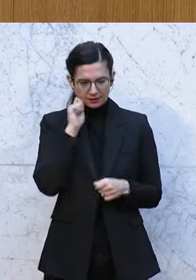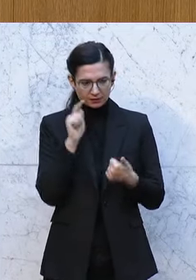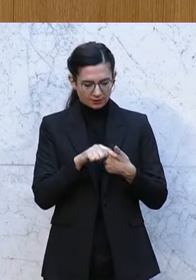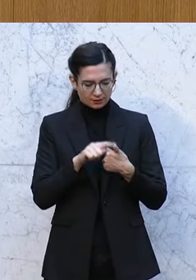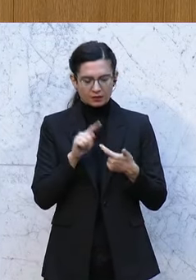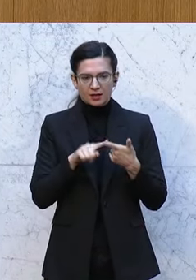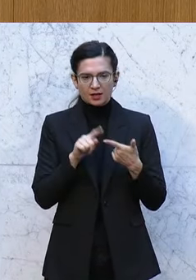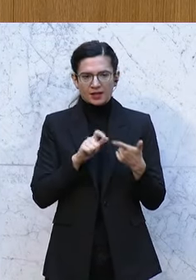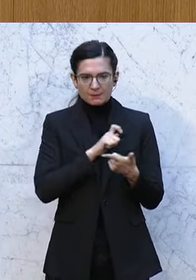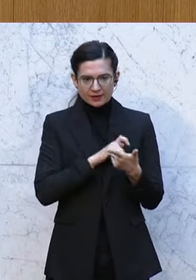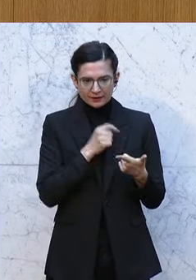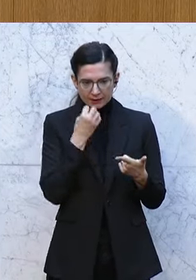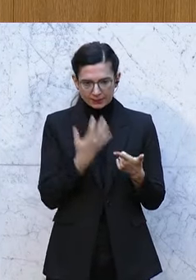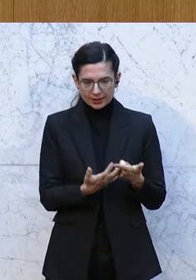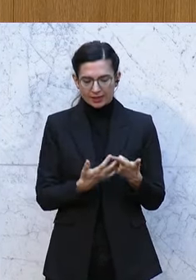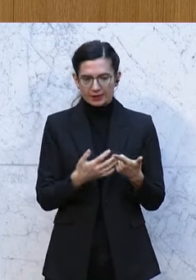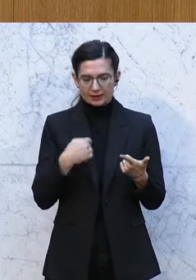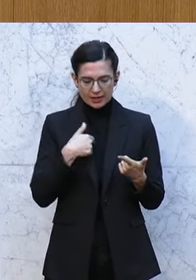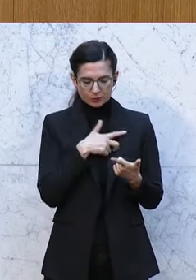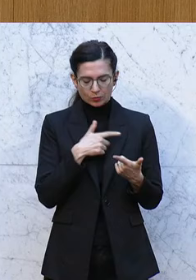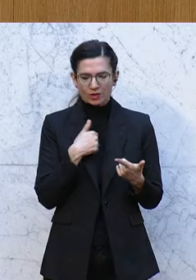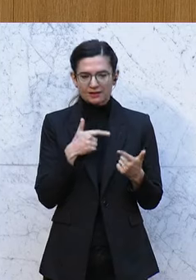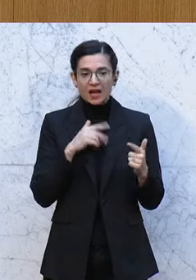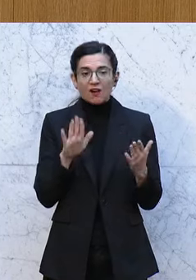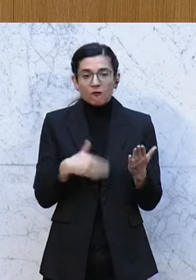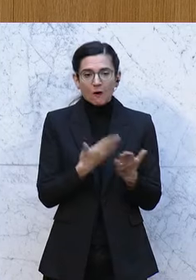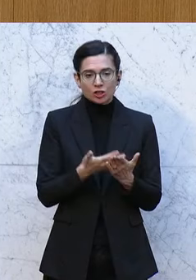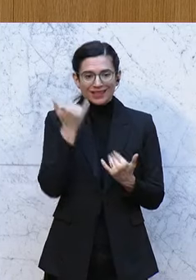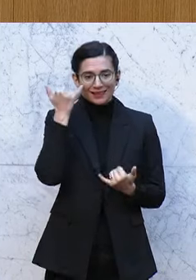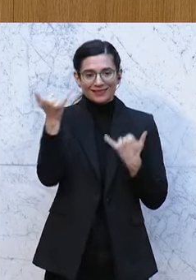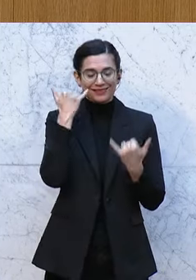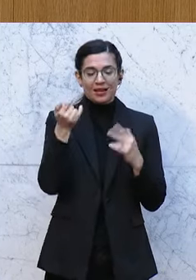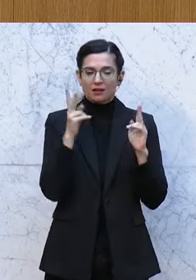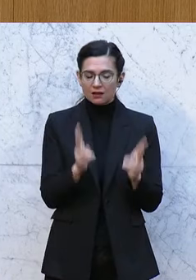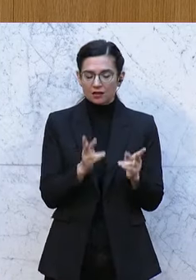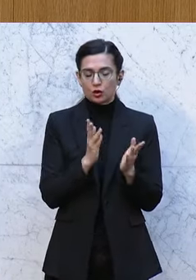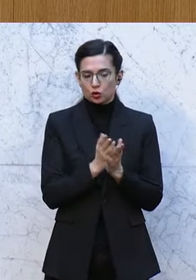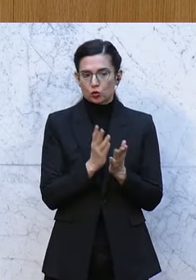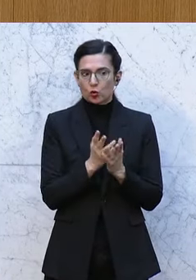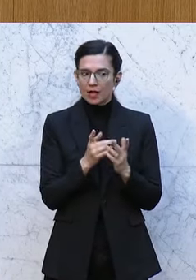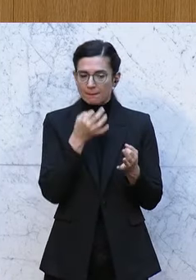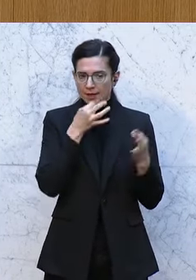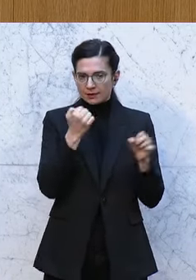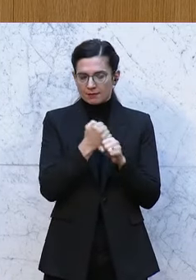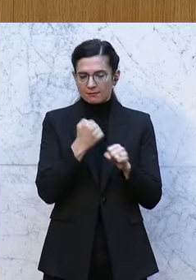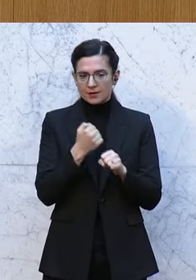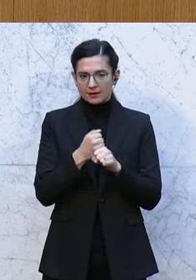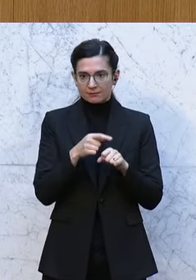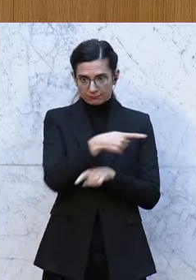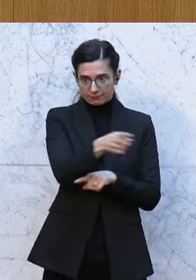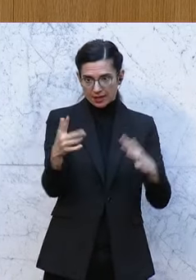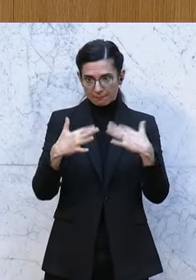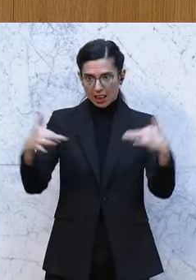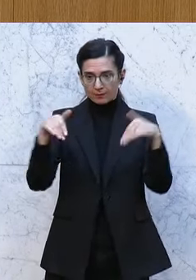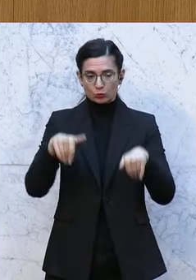auch Fraktionsberichte. Das ist unsere. Da stehen die Vorschläge drin, wie wir Österreich besser machen können. Es liegt an der Mehrheit hier in